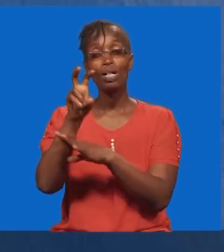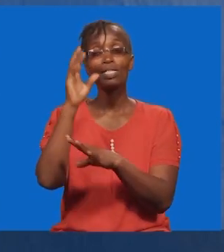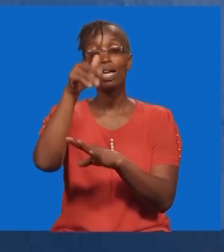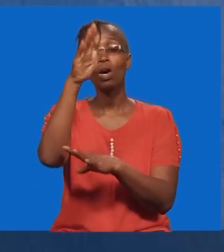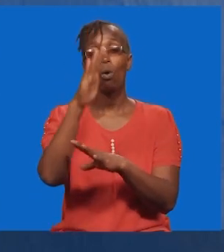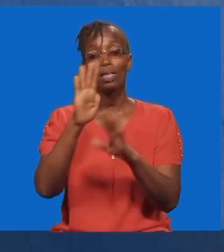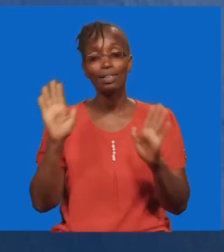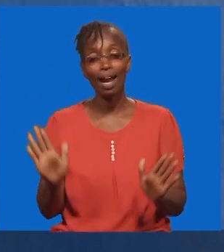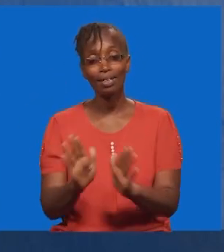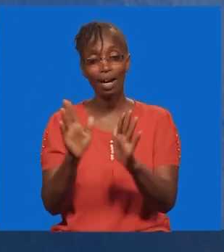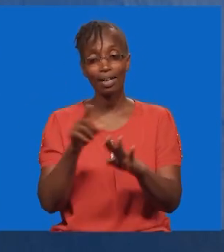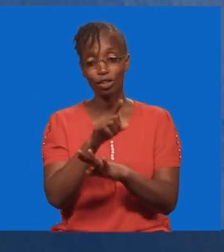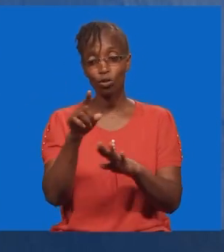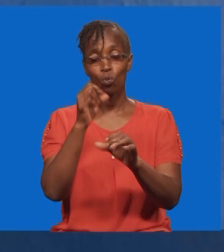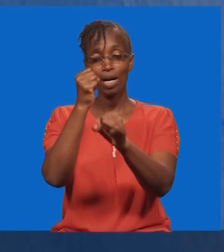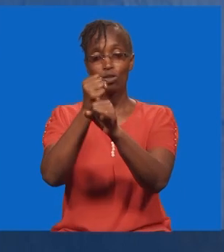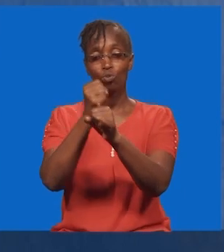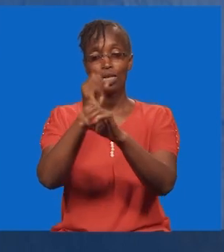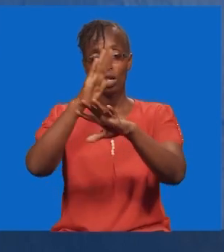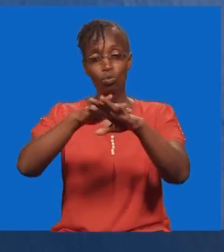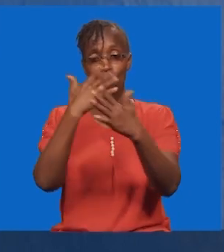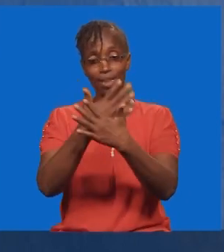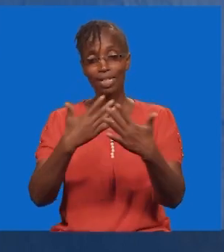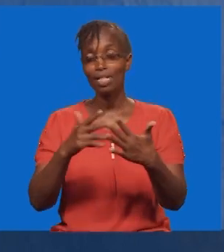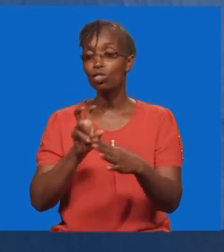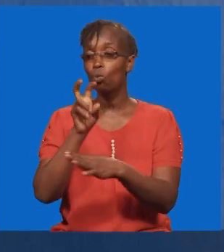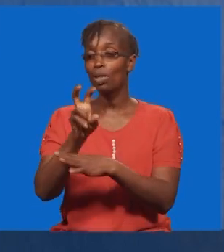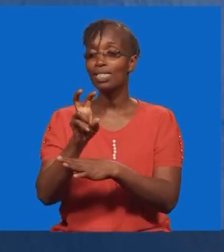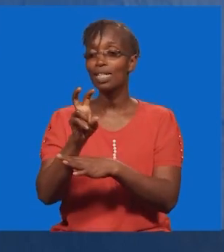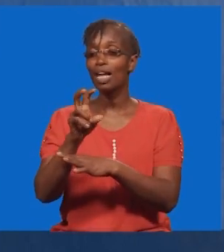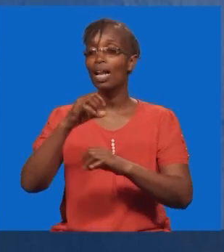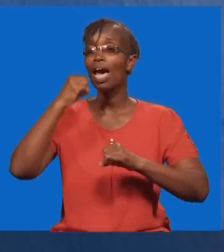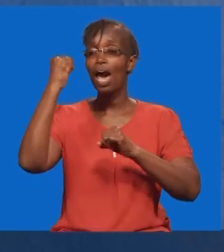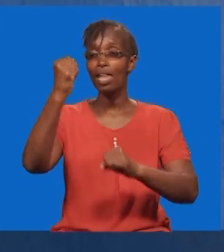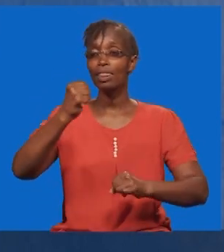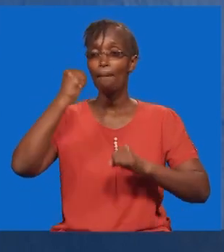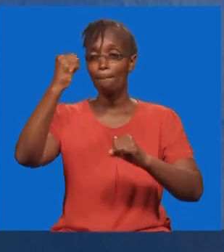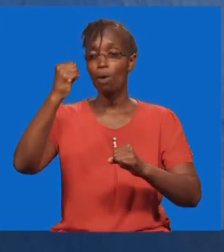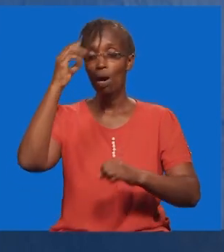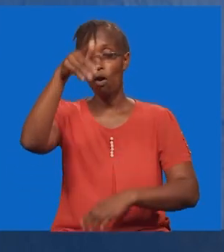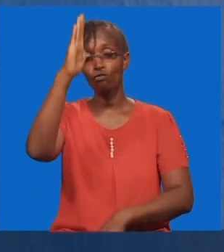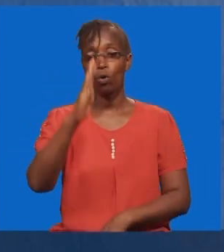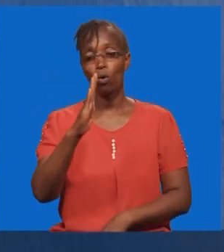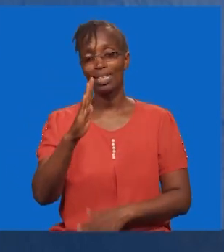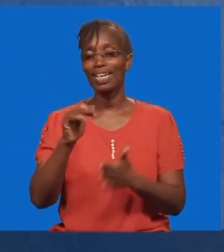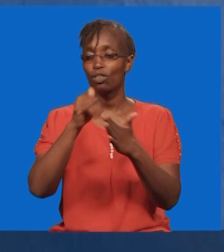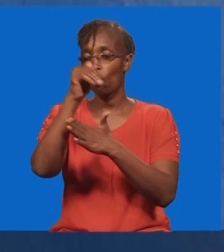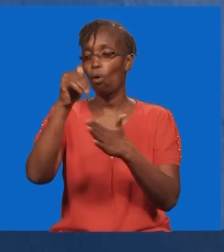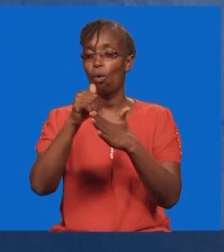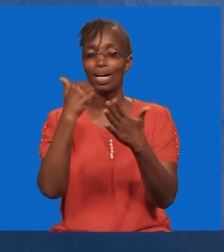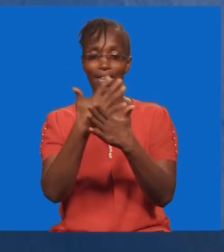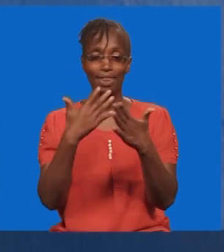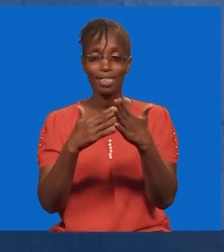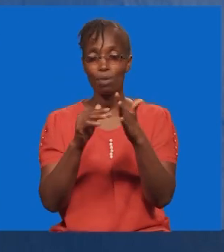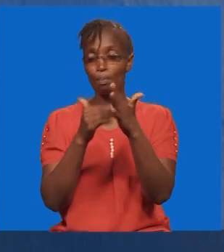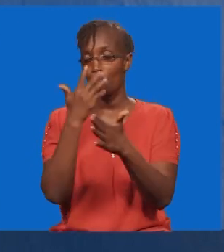Utaweza kuona kikufariji. Utaweza kuona kikutendea. Na utaweza kuona nguvu zake katika yale yoti ambayo